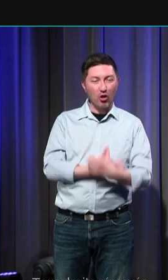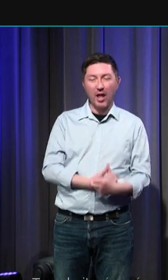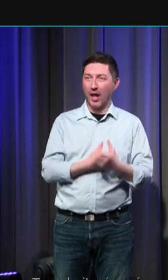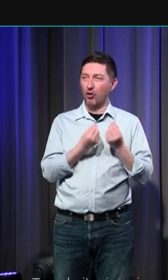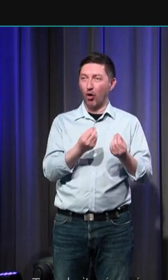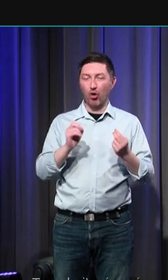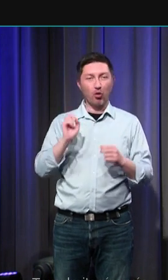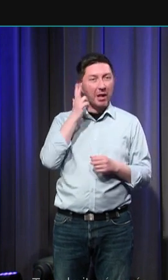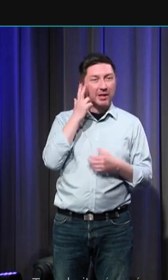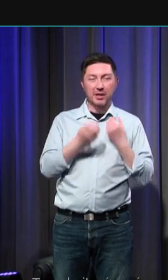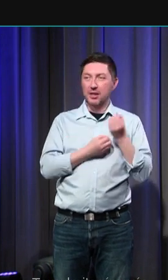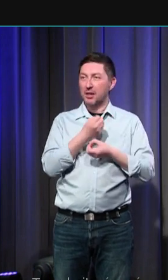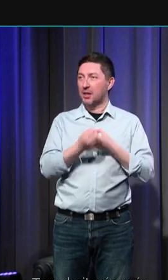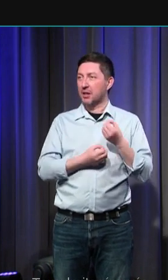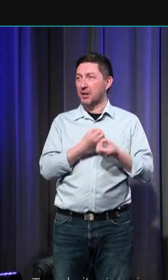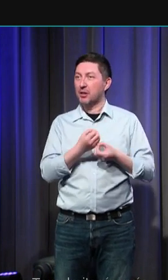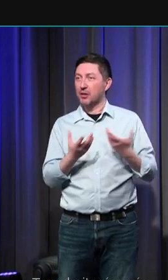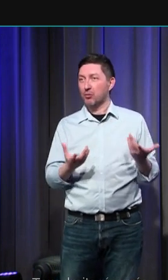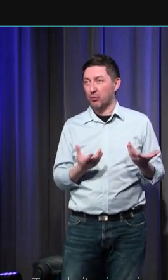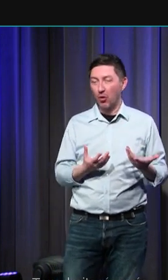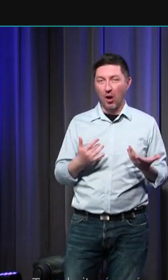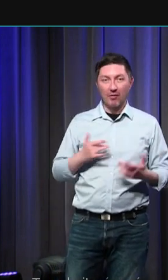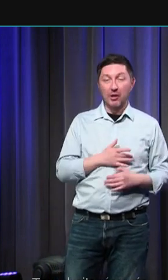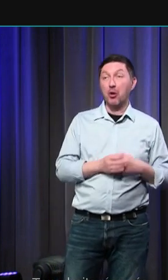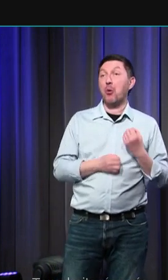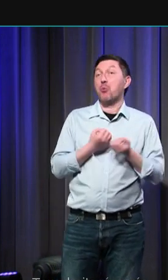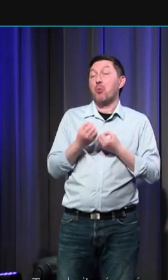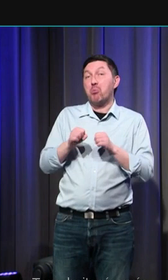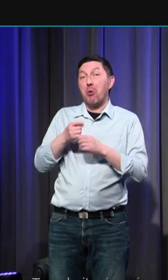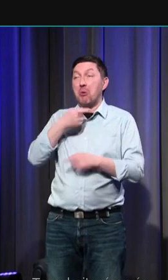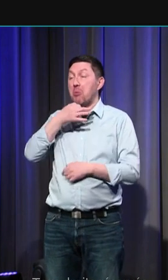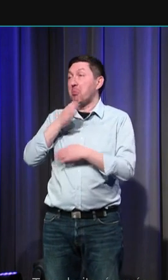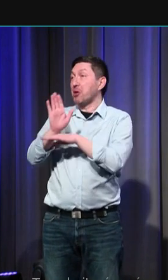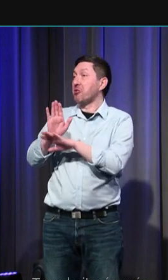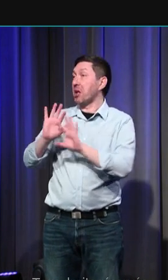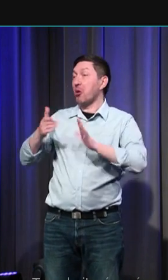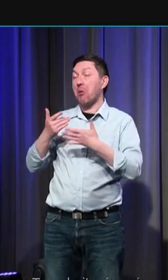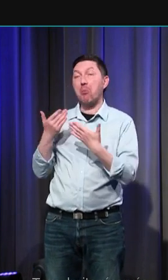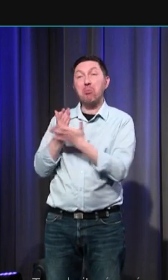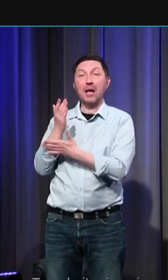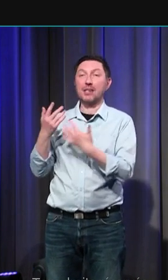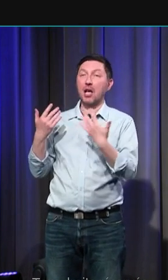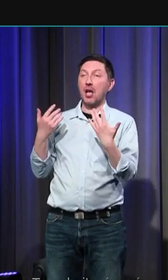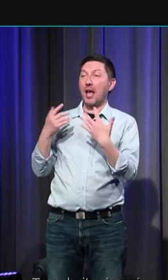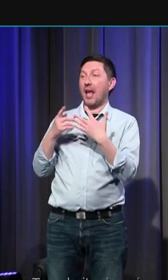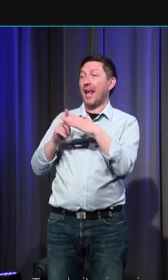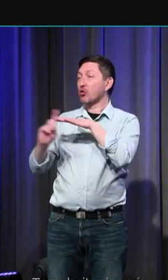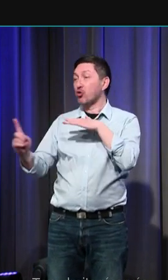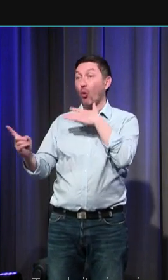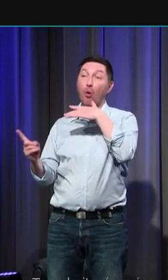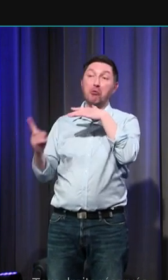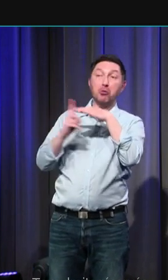on a pensé aussi à l'inclusion ou à l'exclusion des personnes handicapées et puis avec en songeant à un site que j'ai